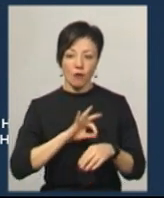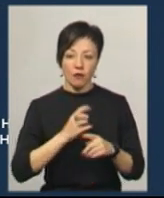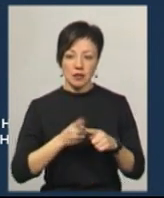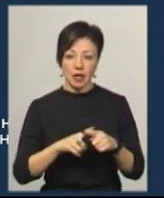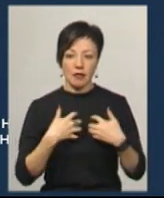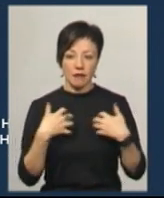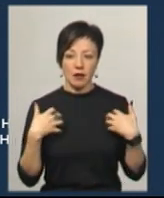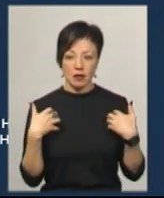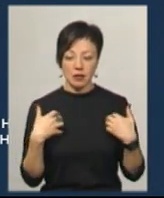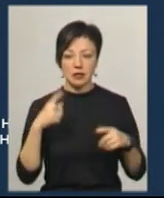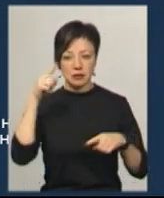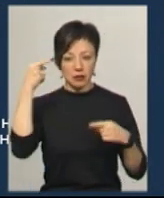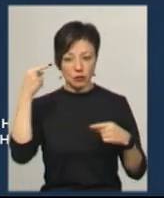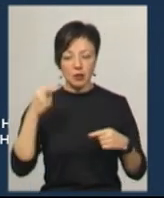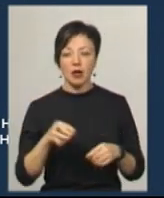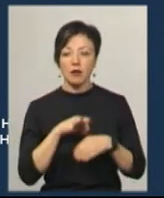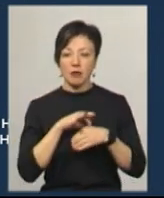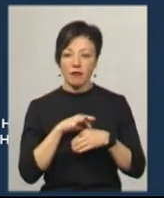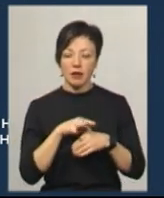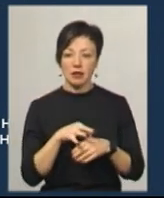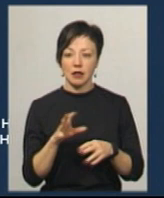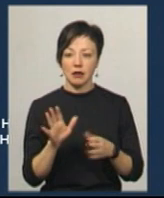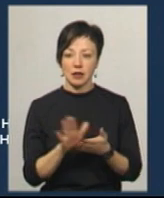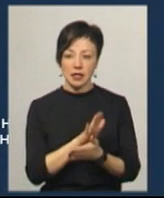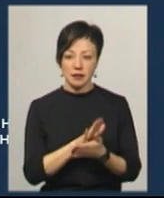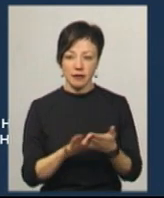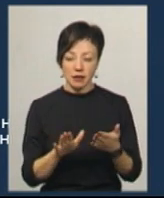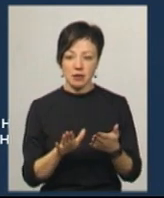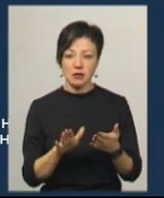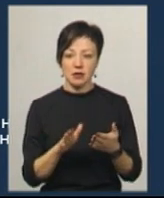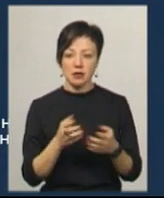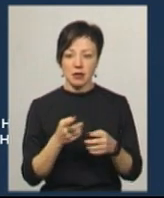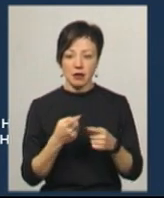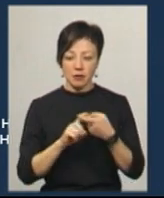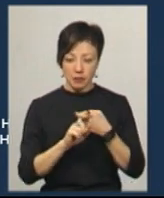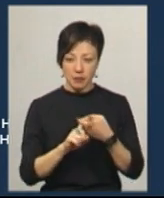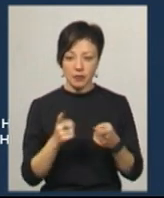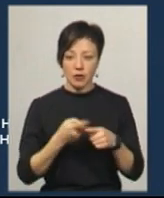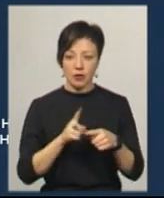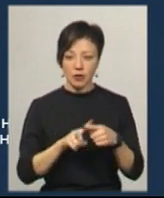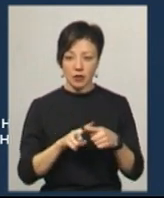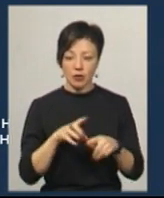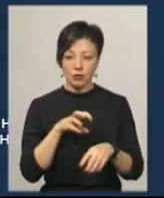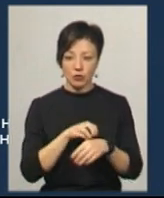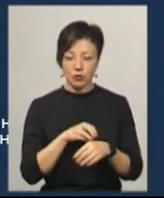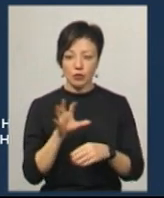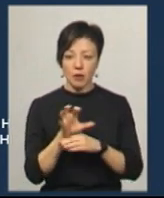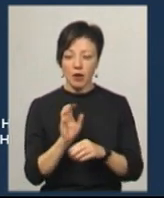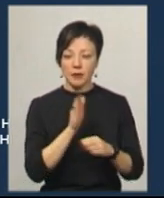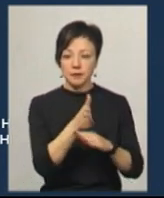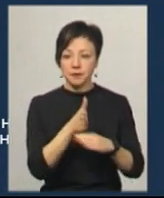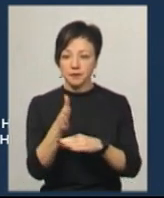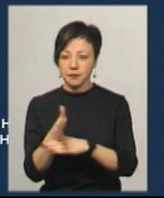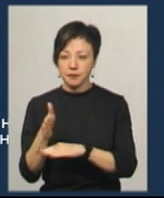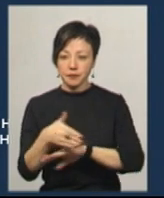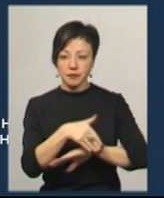тварини, такої хвороби як сказ. Проведена дезінфекція з того місця, де знаходився труп собаки. Проведені подвірні обходи